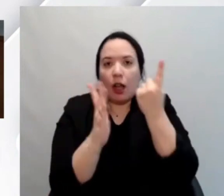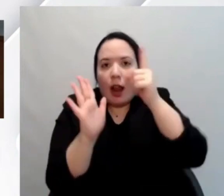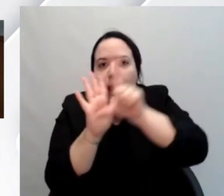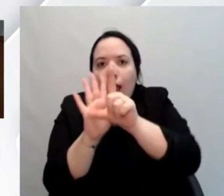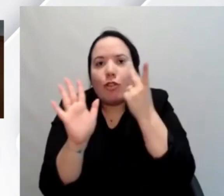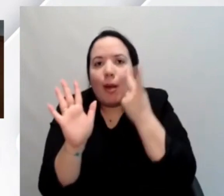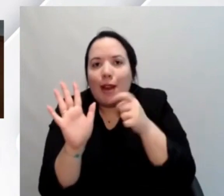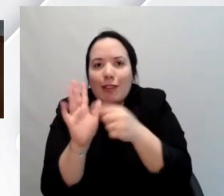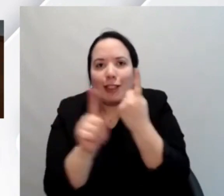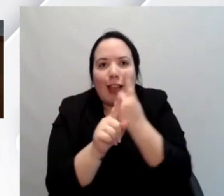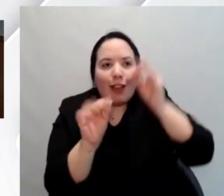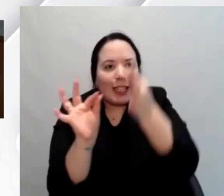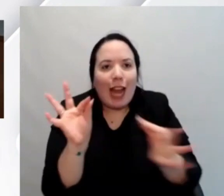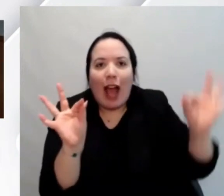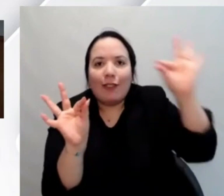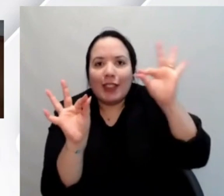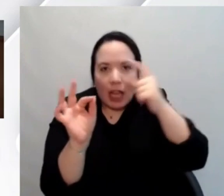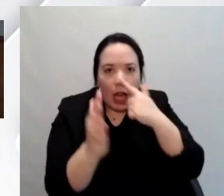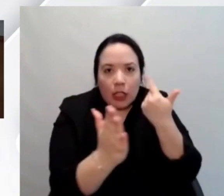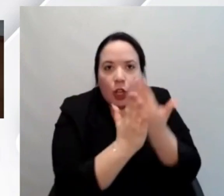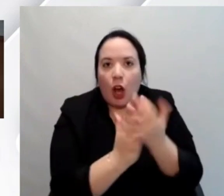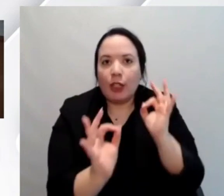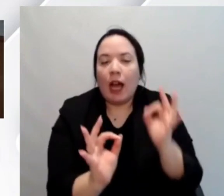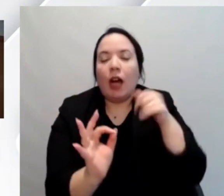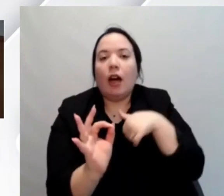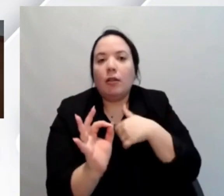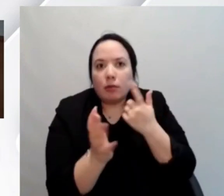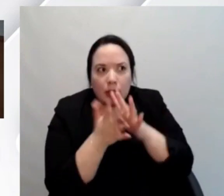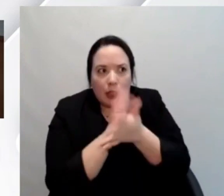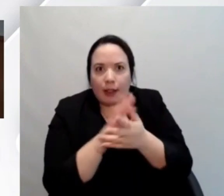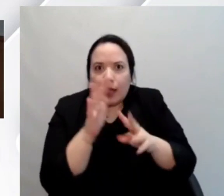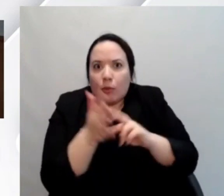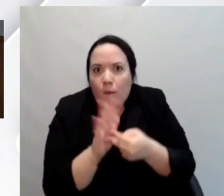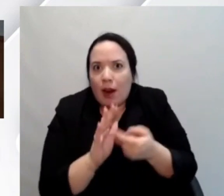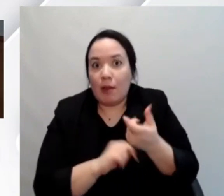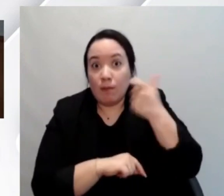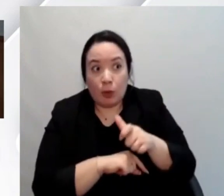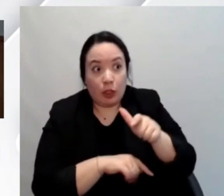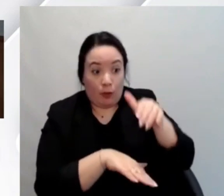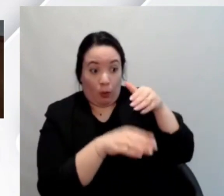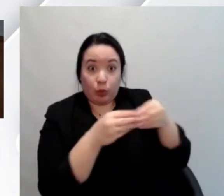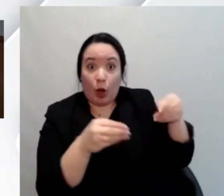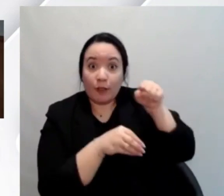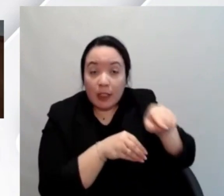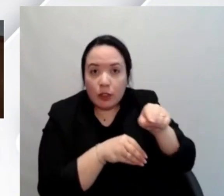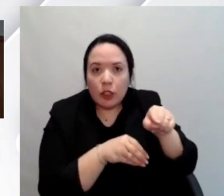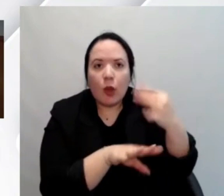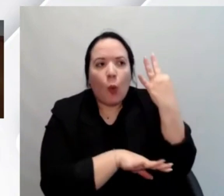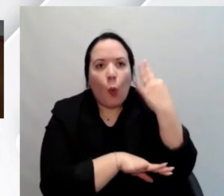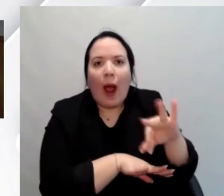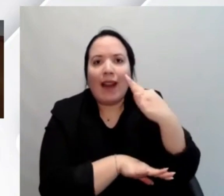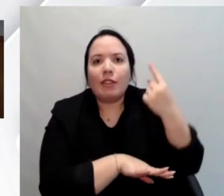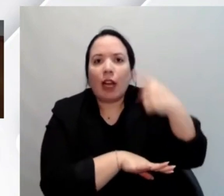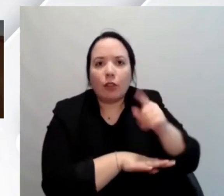grafica idonea partirò già male in partenza perché ho un professionista che non è in questo caso qualificato per